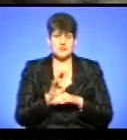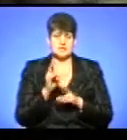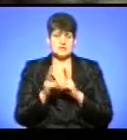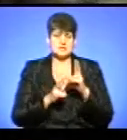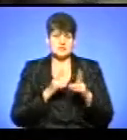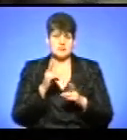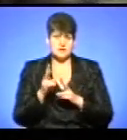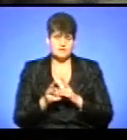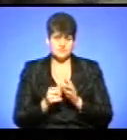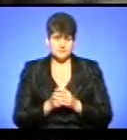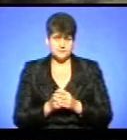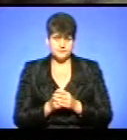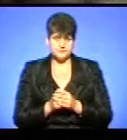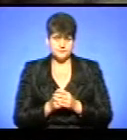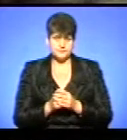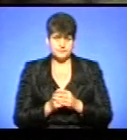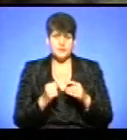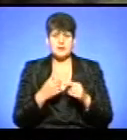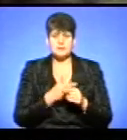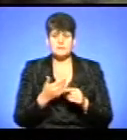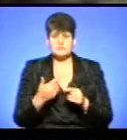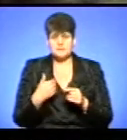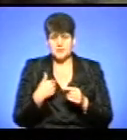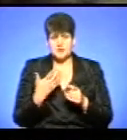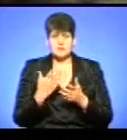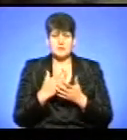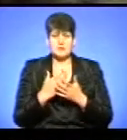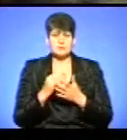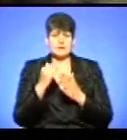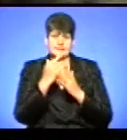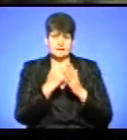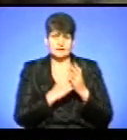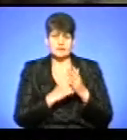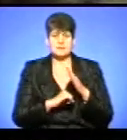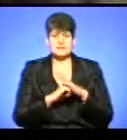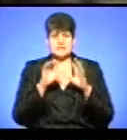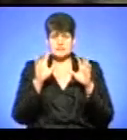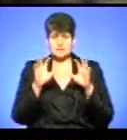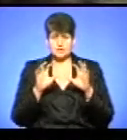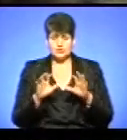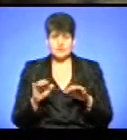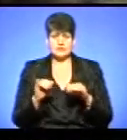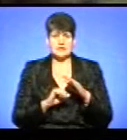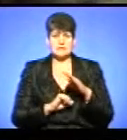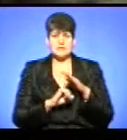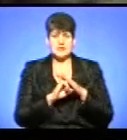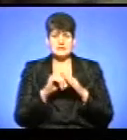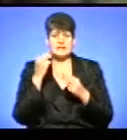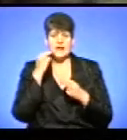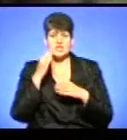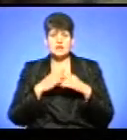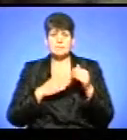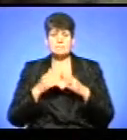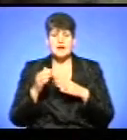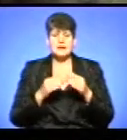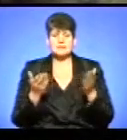Унікальність методології полягає в тому, що ми формували індикатори не лише на базі законодавства, а також на базі найкращих практик,